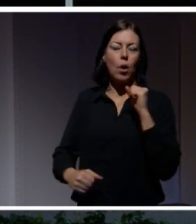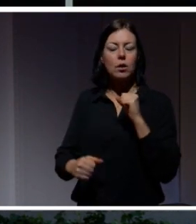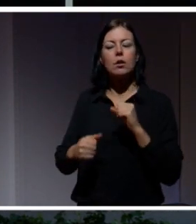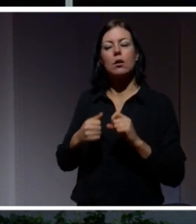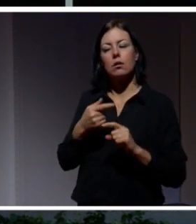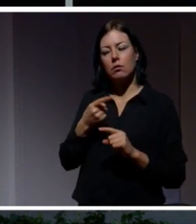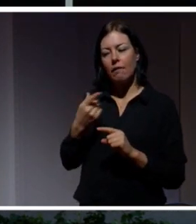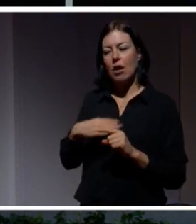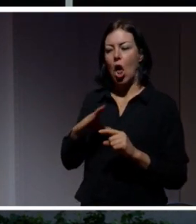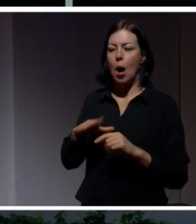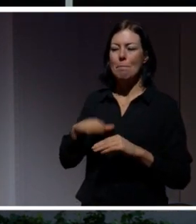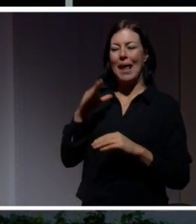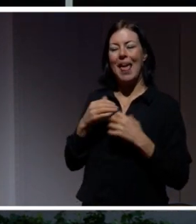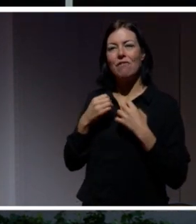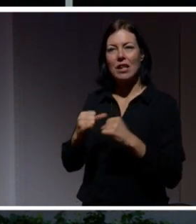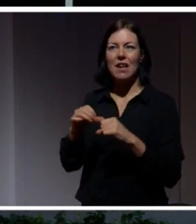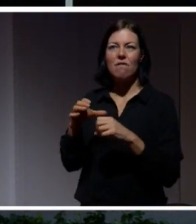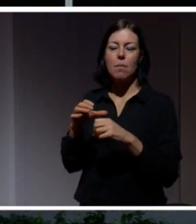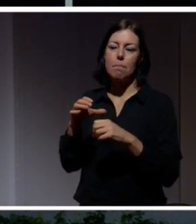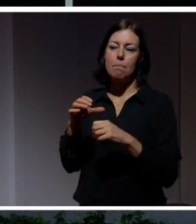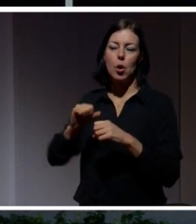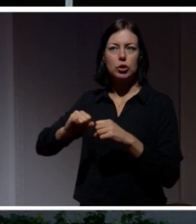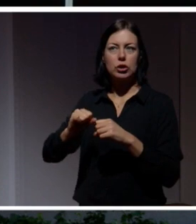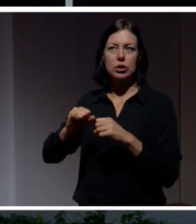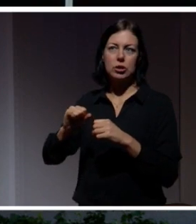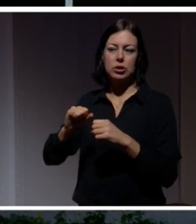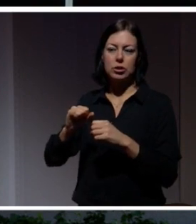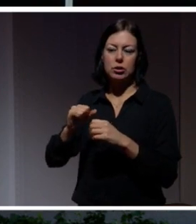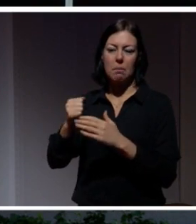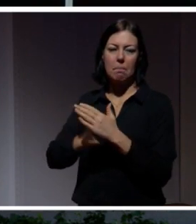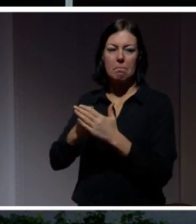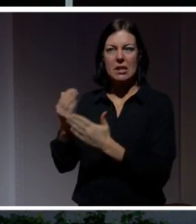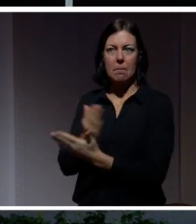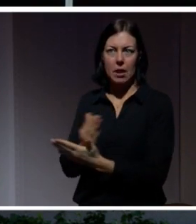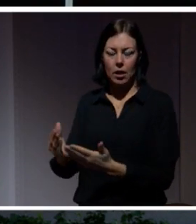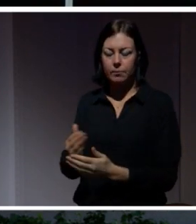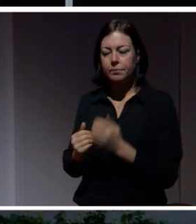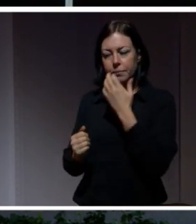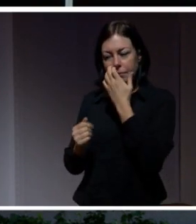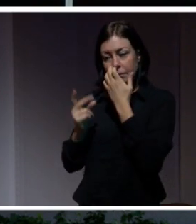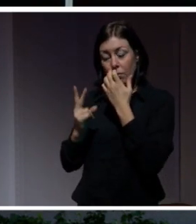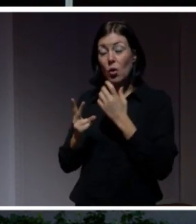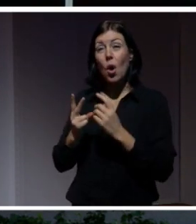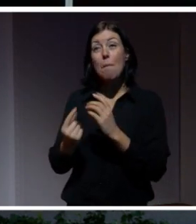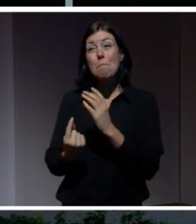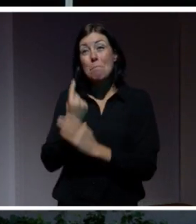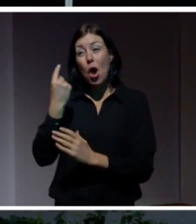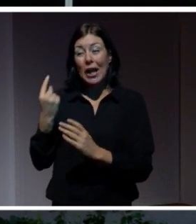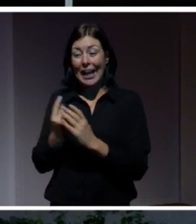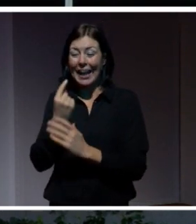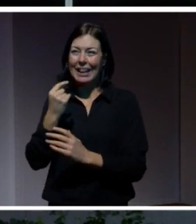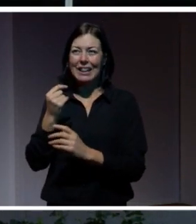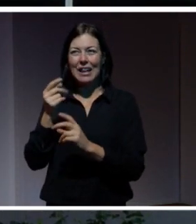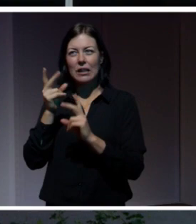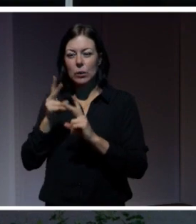effektiv brottsbekämpning. Men här värderingsfrågorna eller avvägningen mellan det potentiella ingreppet, vad är det för typ